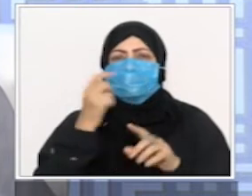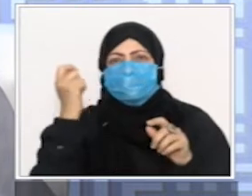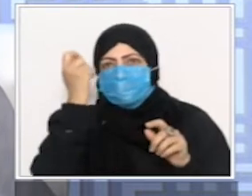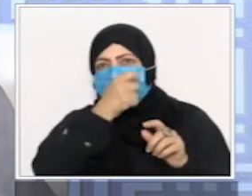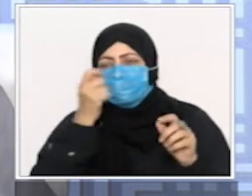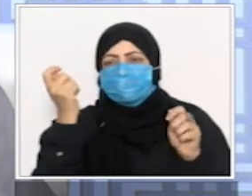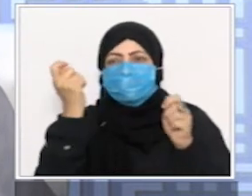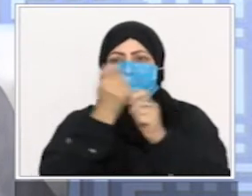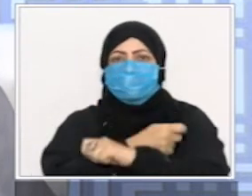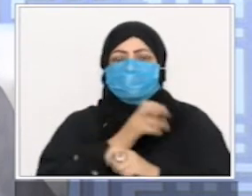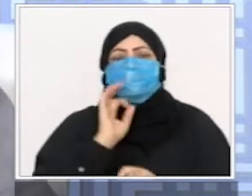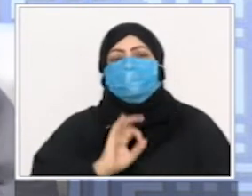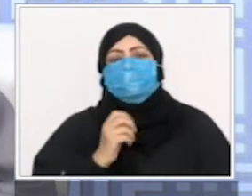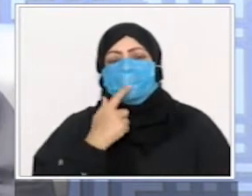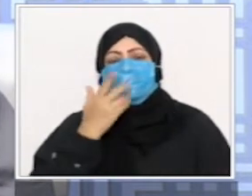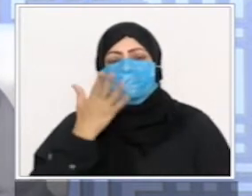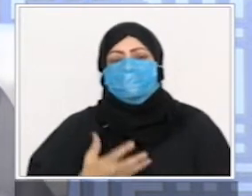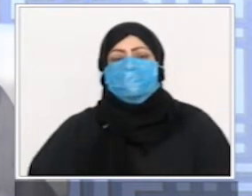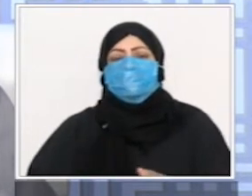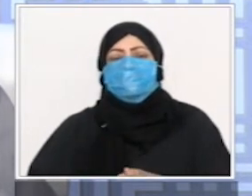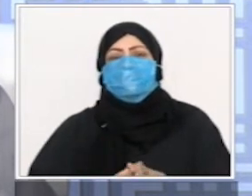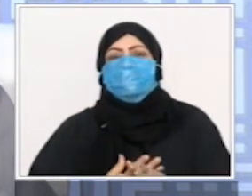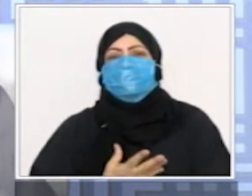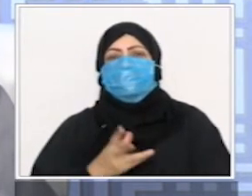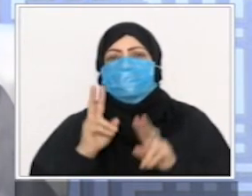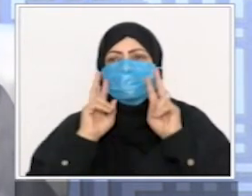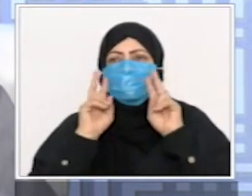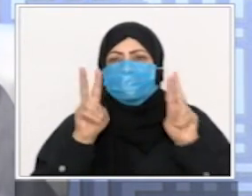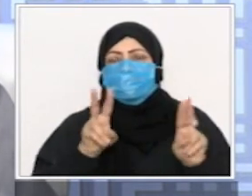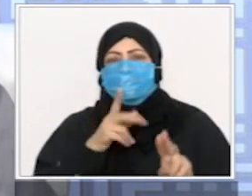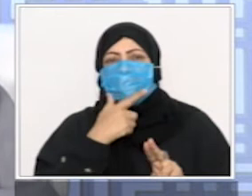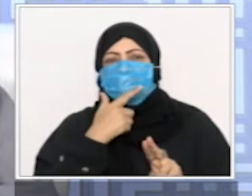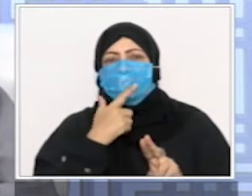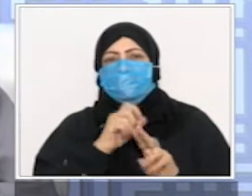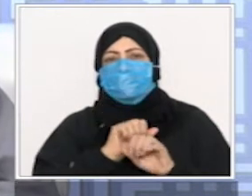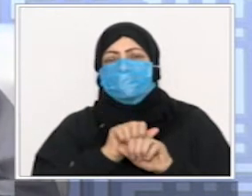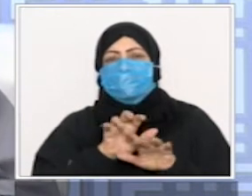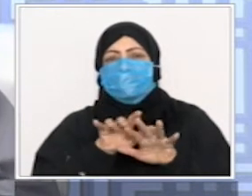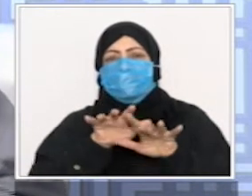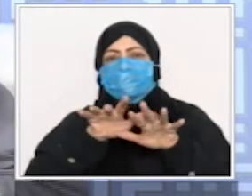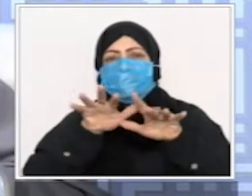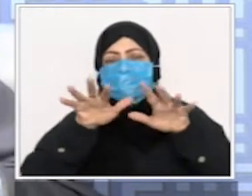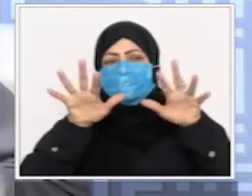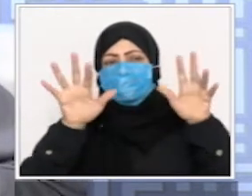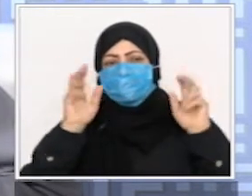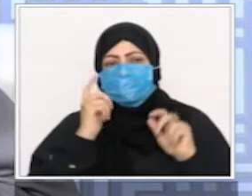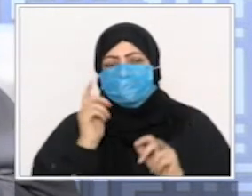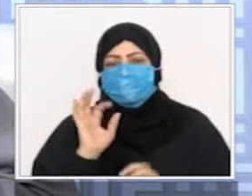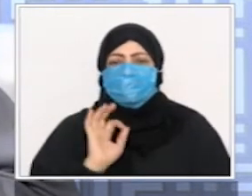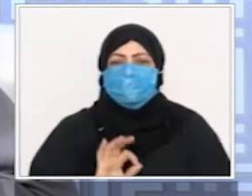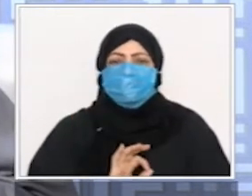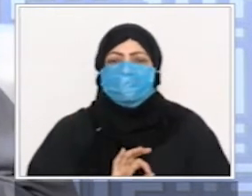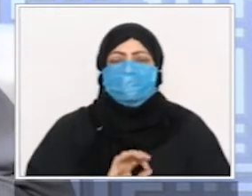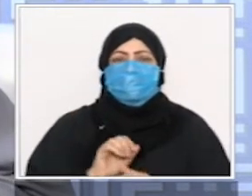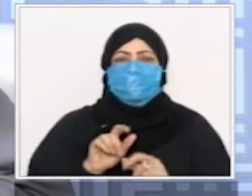الأبيض وهو انتشار آثار اقتراب